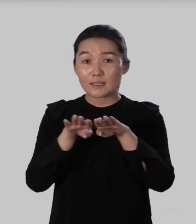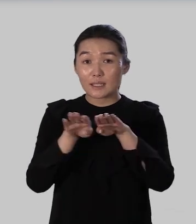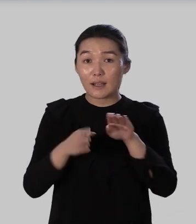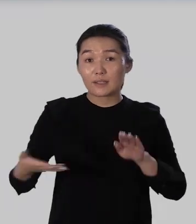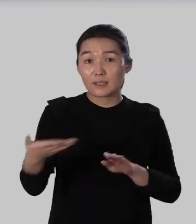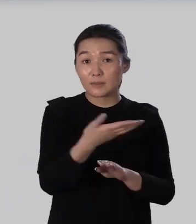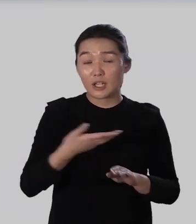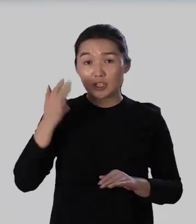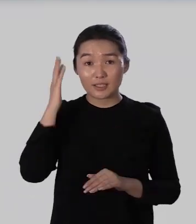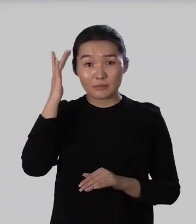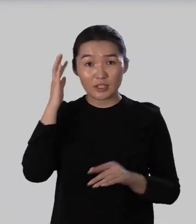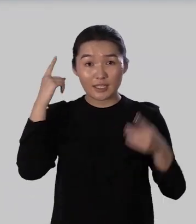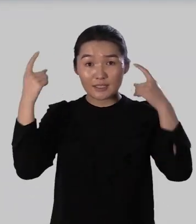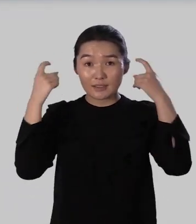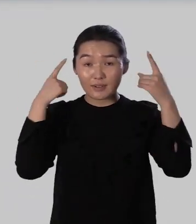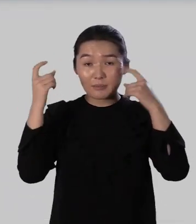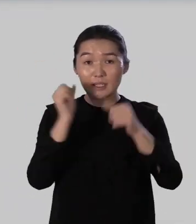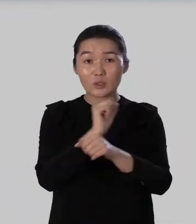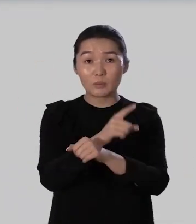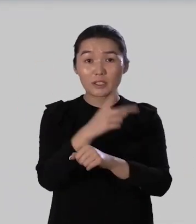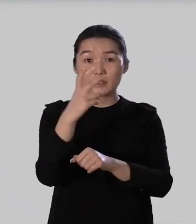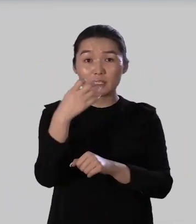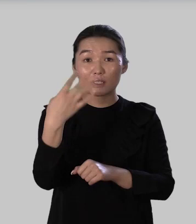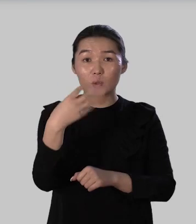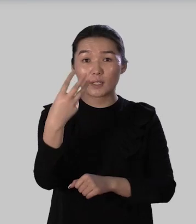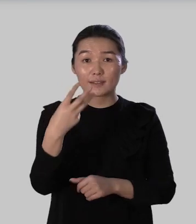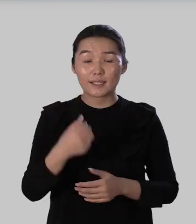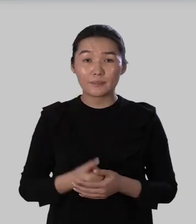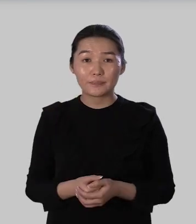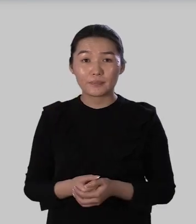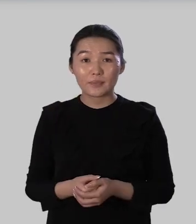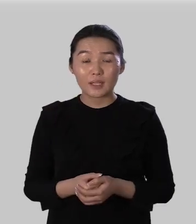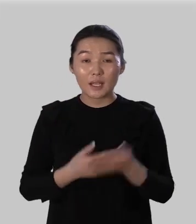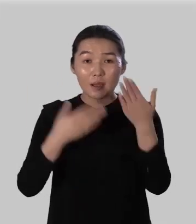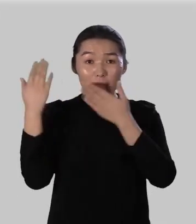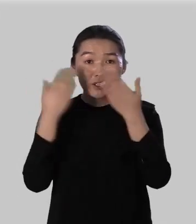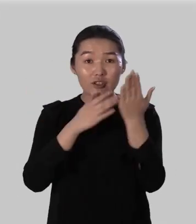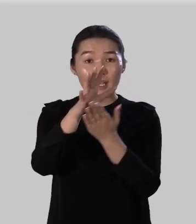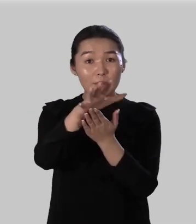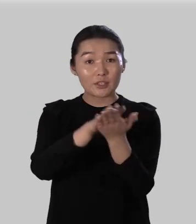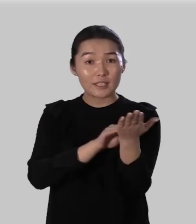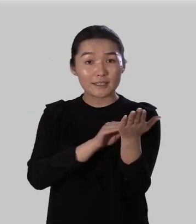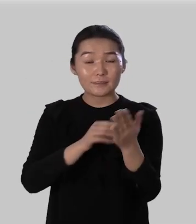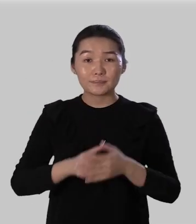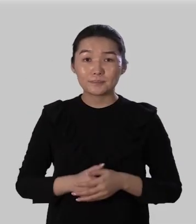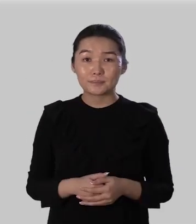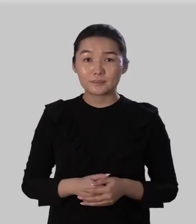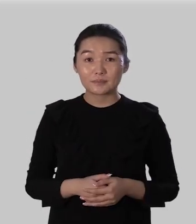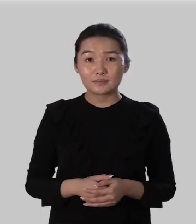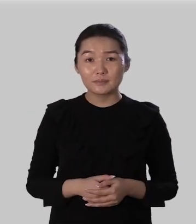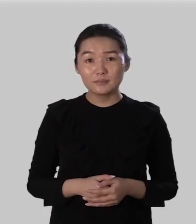сравним наши размышления с информацией из упражнения 243 прочитаем текст